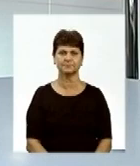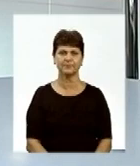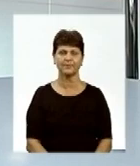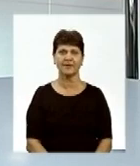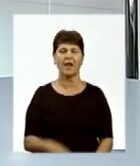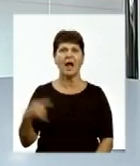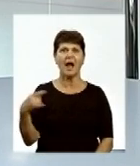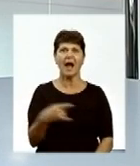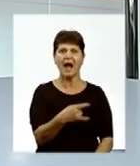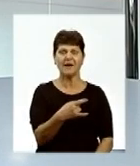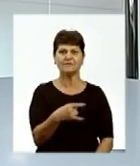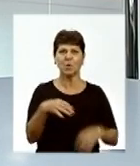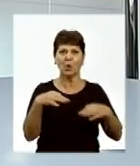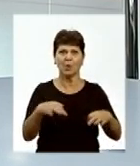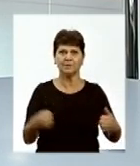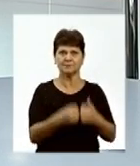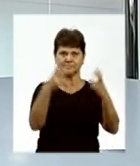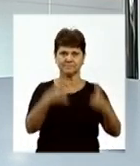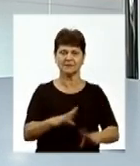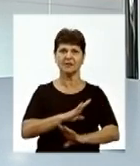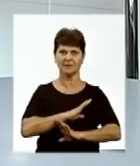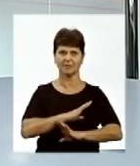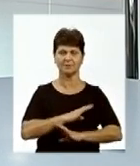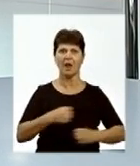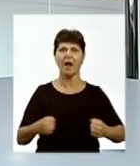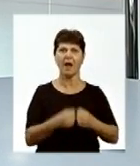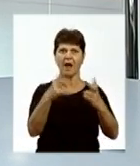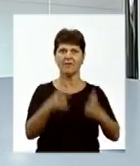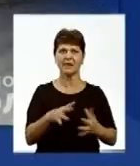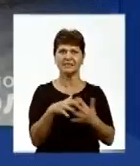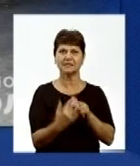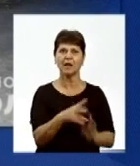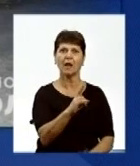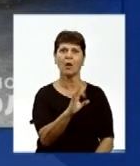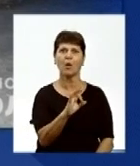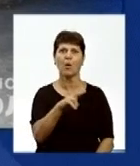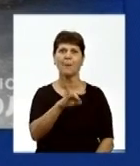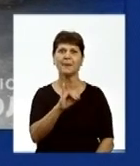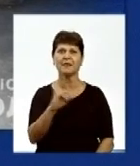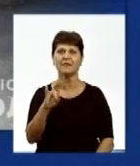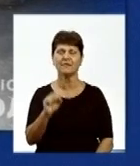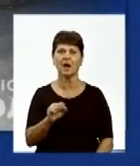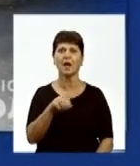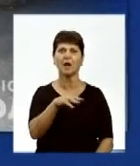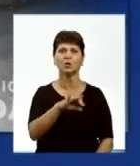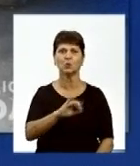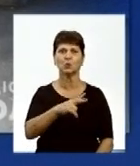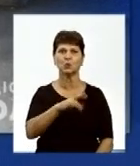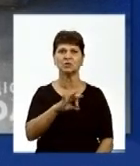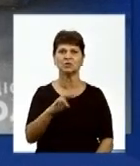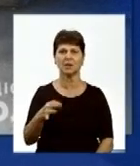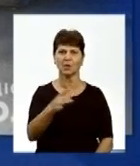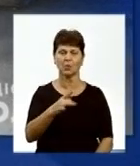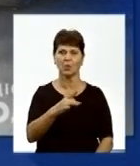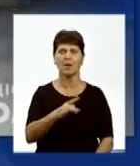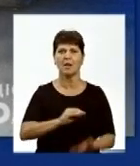Автопригода зі смертельними наслідками на Вінниччині. Аварія стала в селі Копіївка Тульчинського району. Про це повідомляє пресслужба